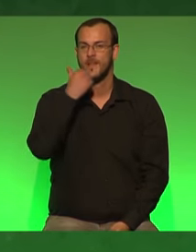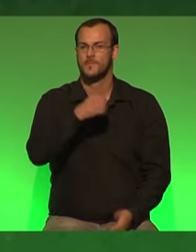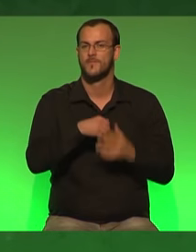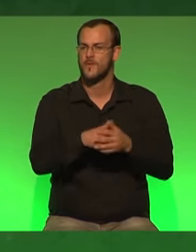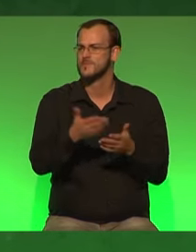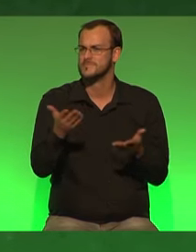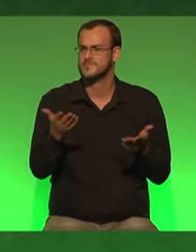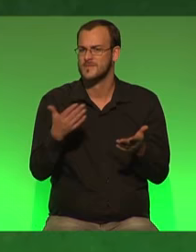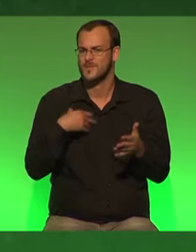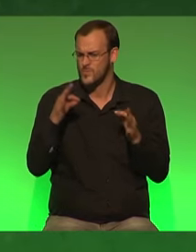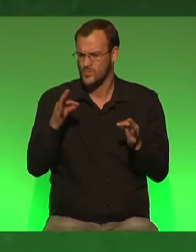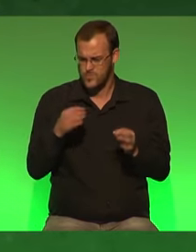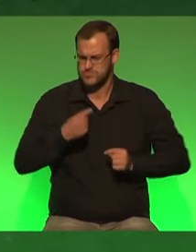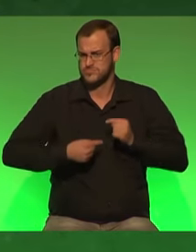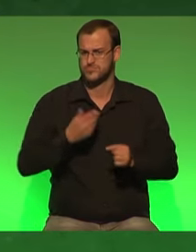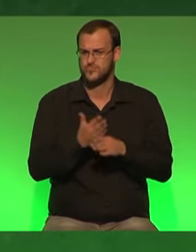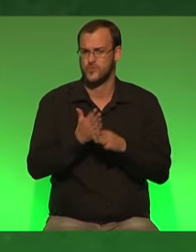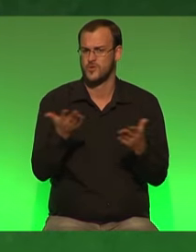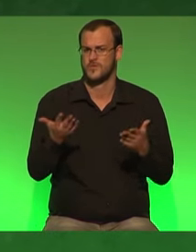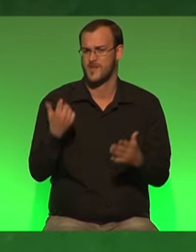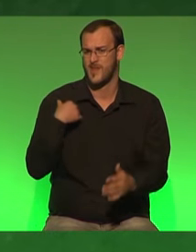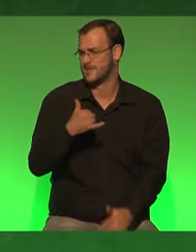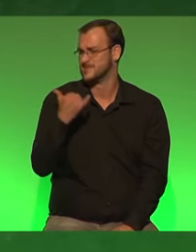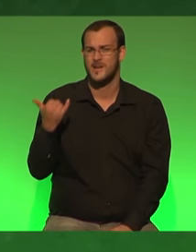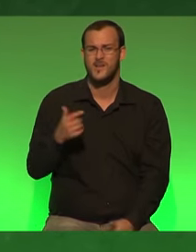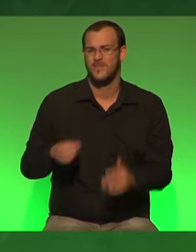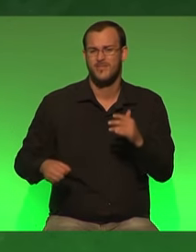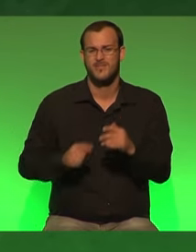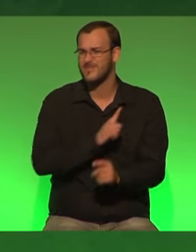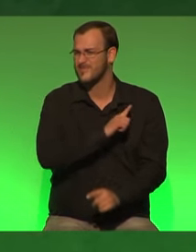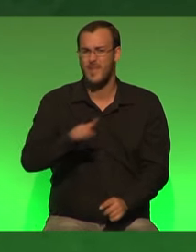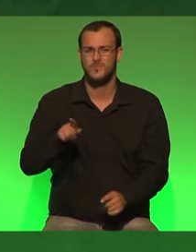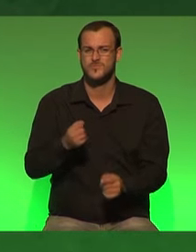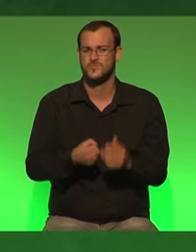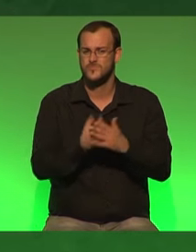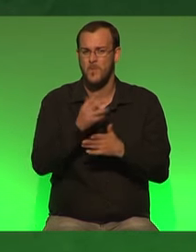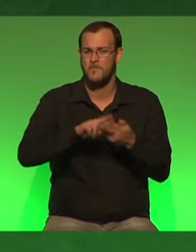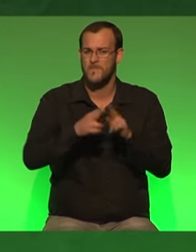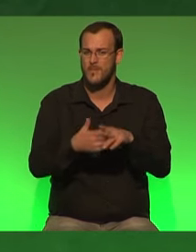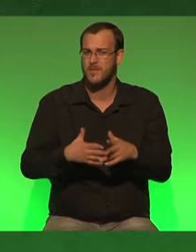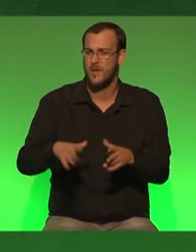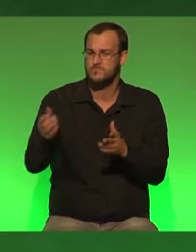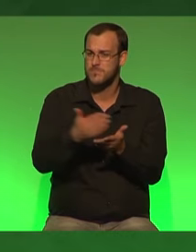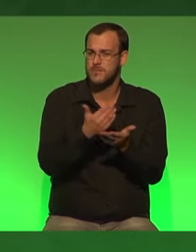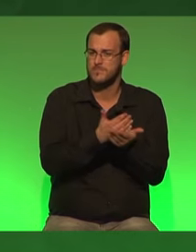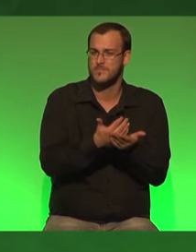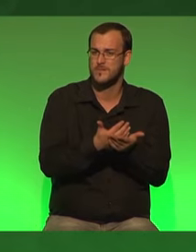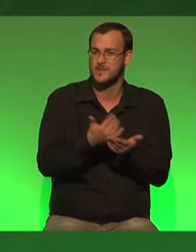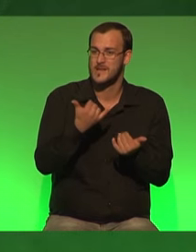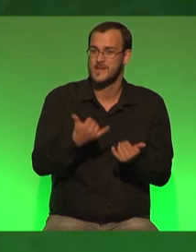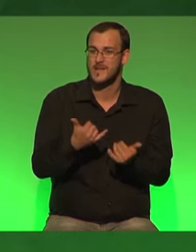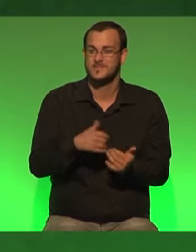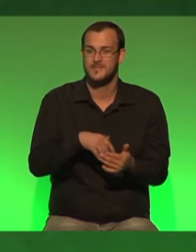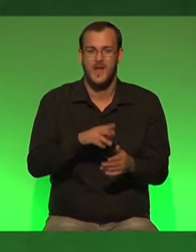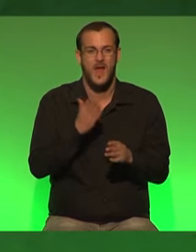freunde wir sind doch auf einem guten weg wir haben im letzten jahr tausend neue mitglieder gewinnen können die antragsfülle von diesem parteitag